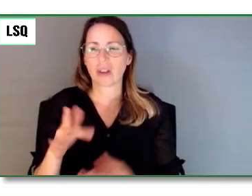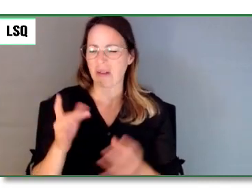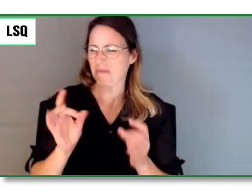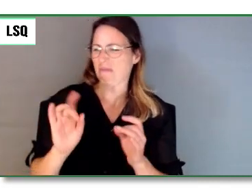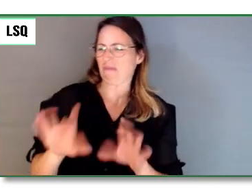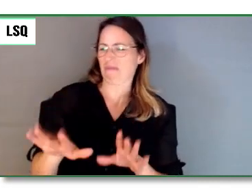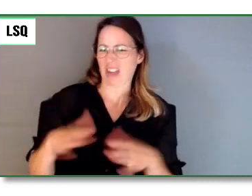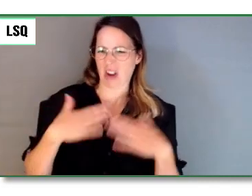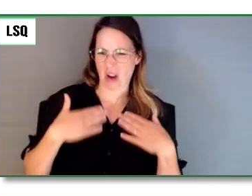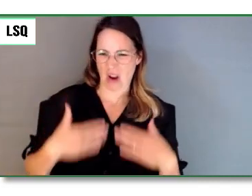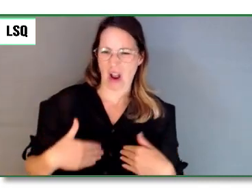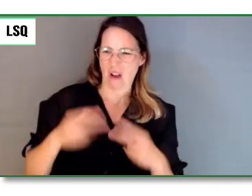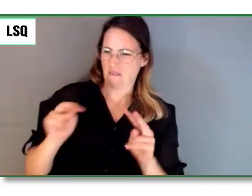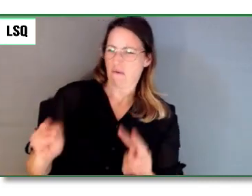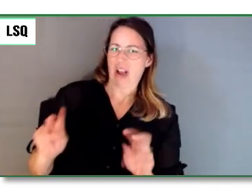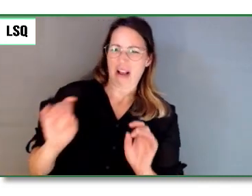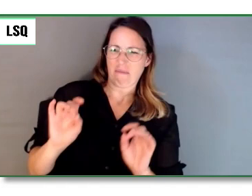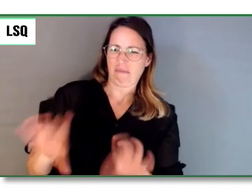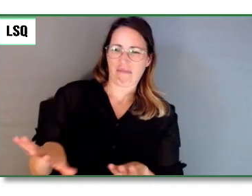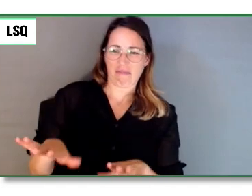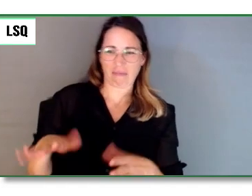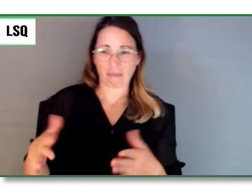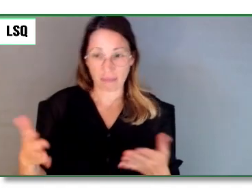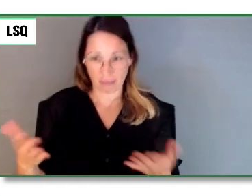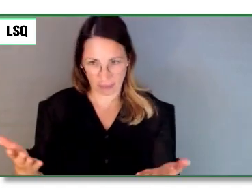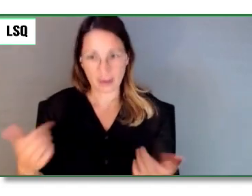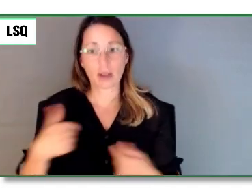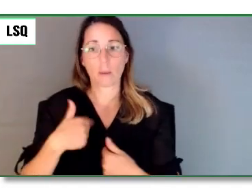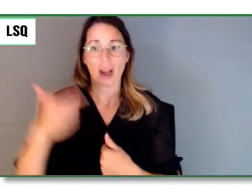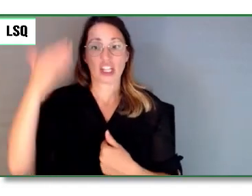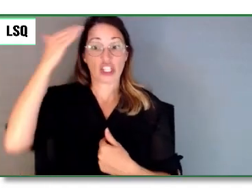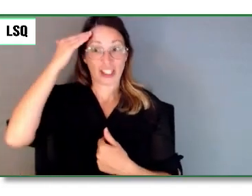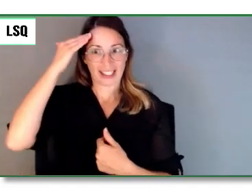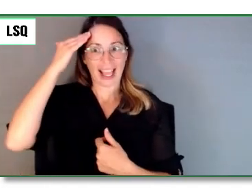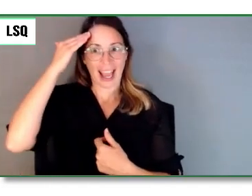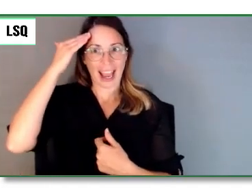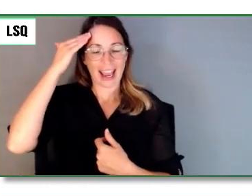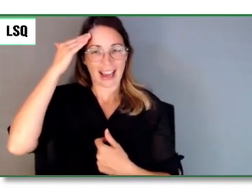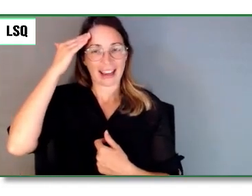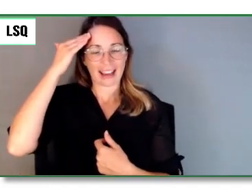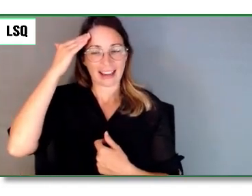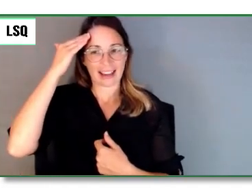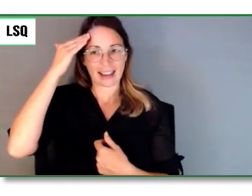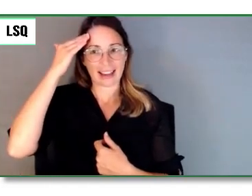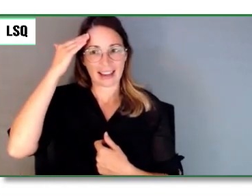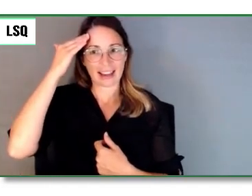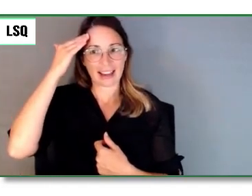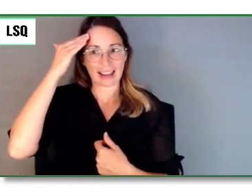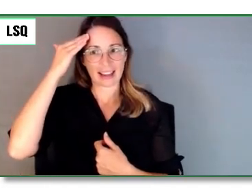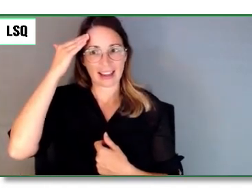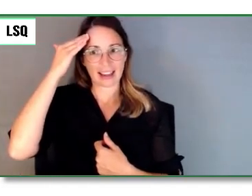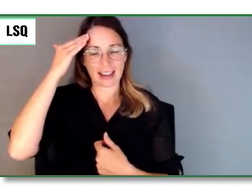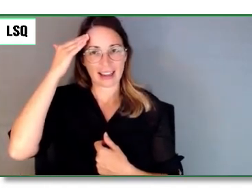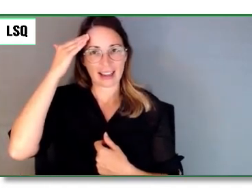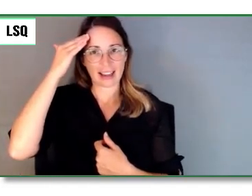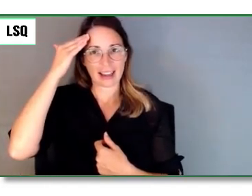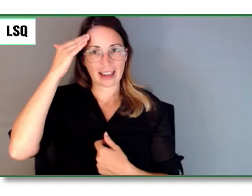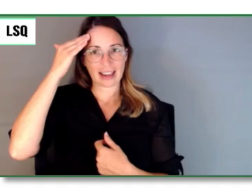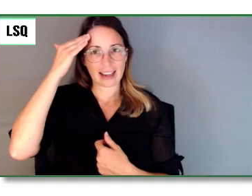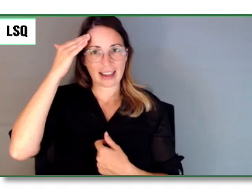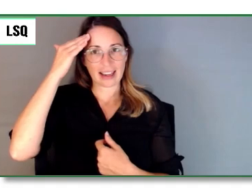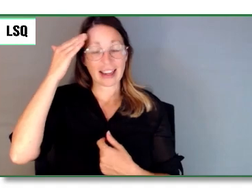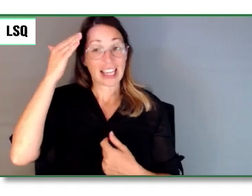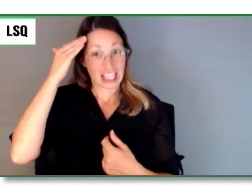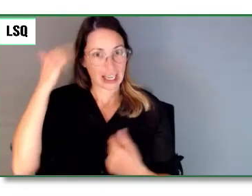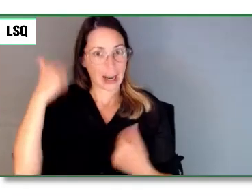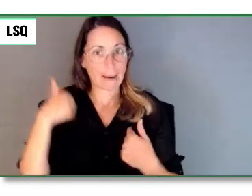faire questionner ces suppositions par mes étudiants. Prochaine diapo.